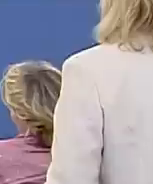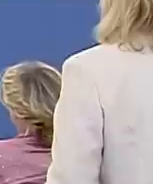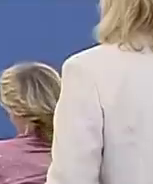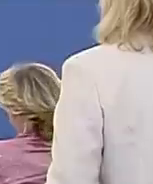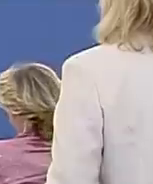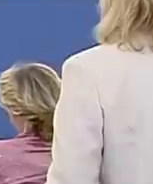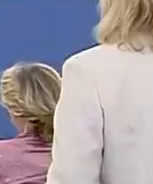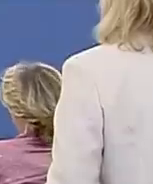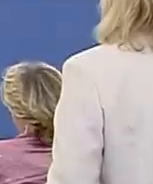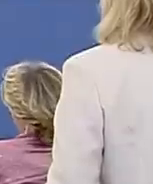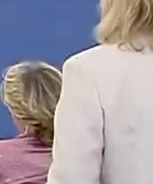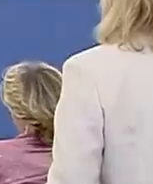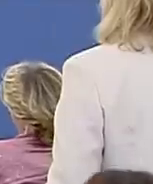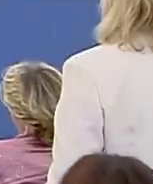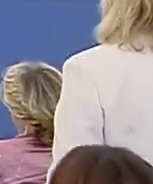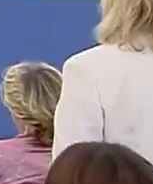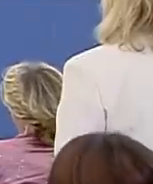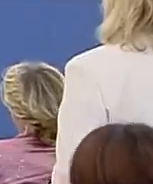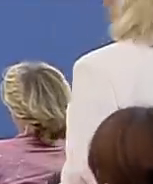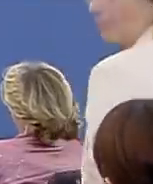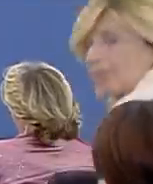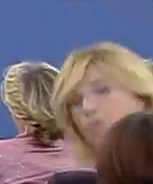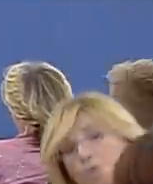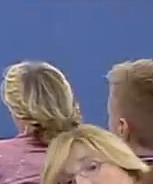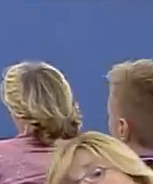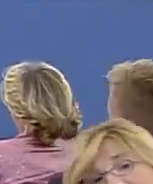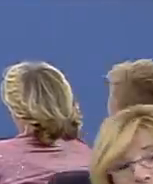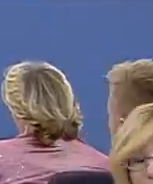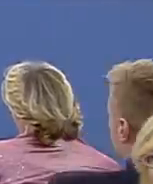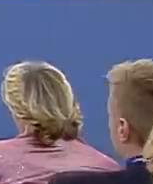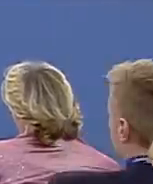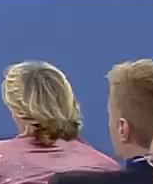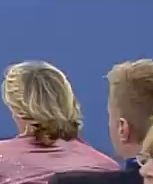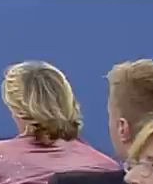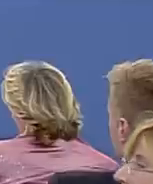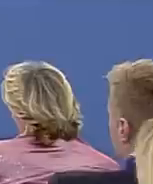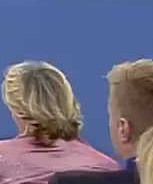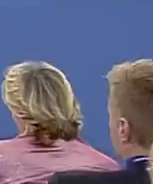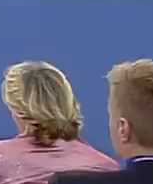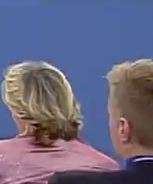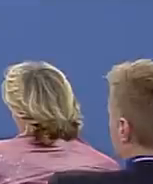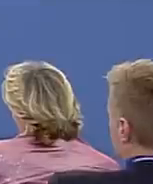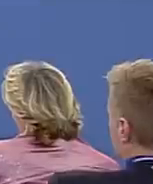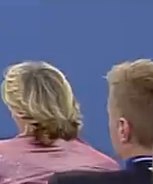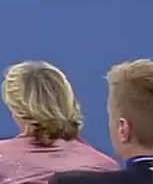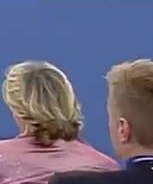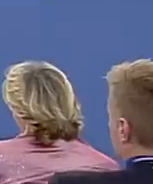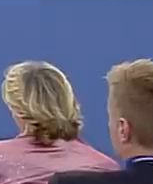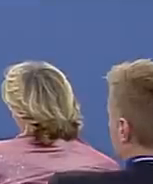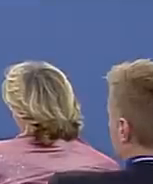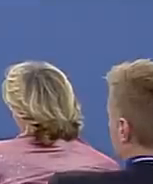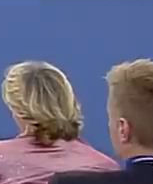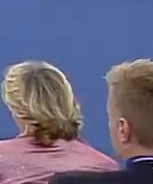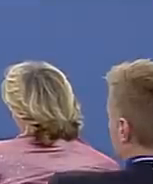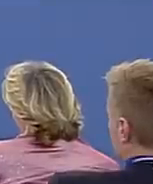Il che peraltro si svolge da molti anni, per la quale si può, ovviamente, giustamente e comprensibilmente pensare qualsiasi cosa, ma è cosa completamente diversa. Nel